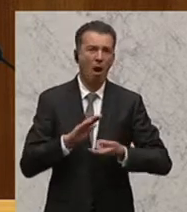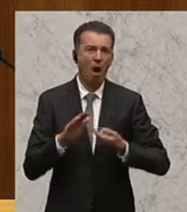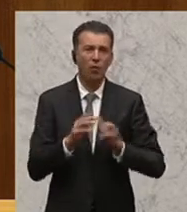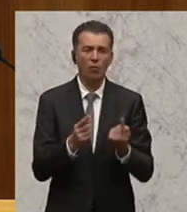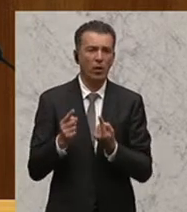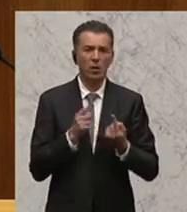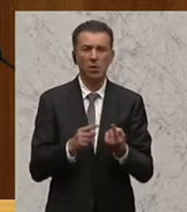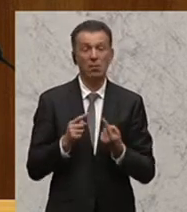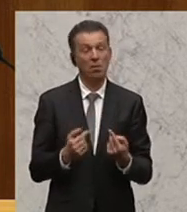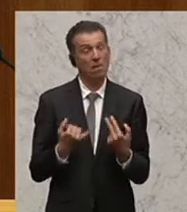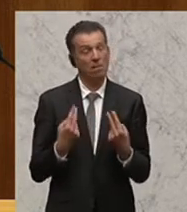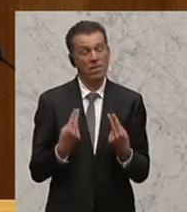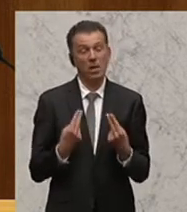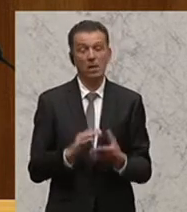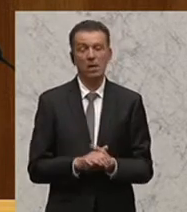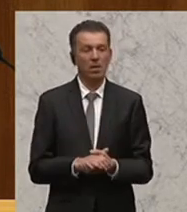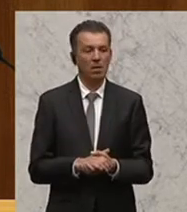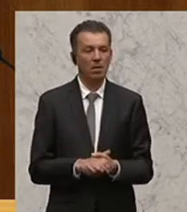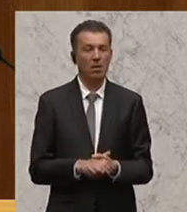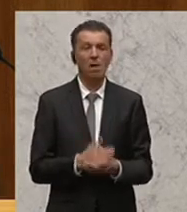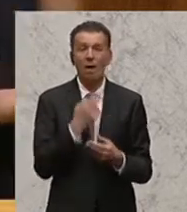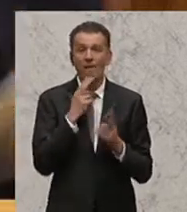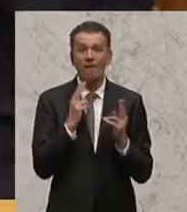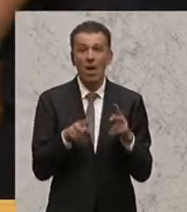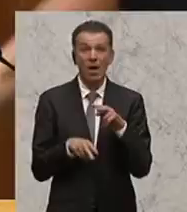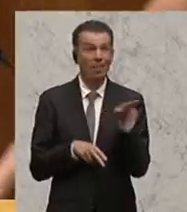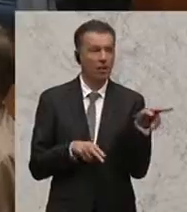Situation gefragt und wir können nicht länger wegschauen. Danke.